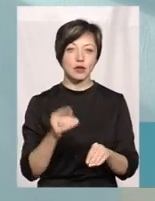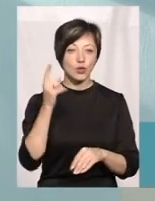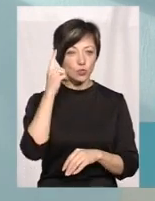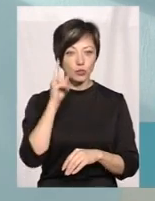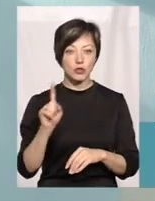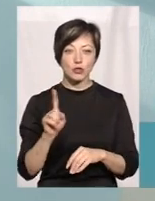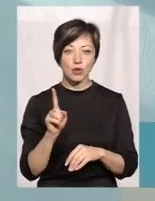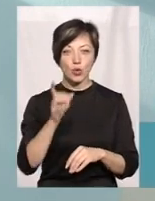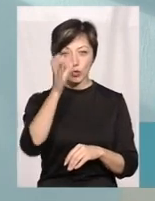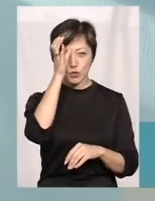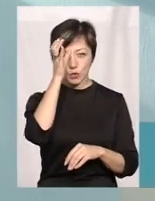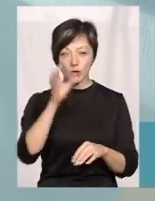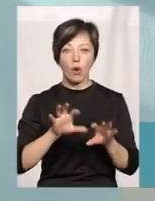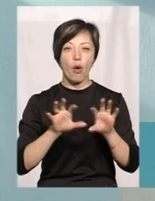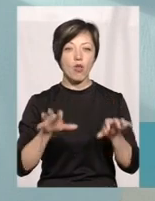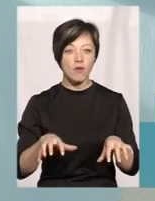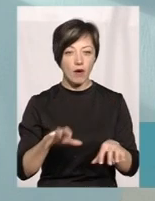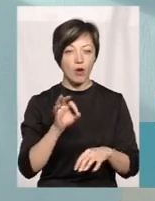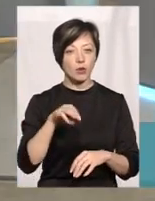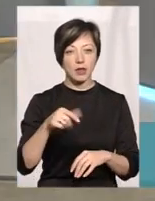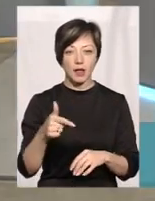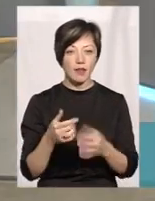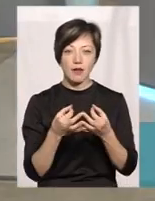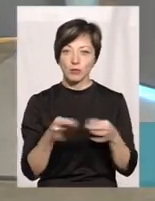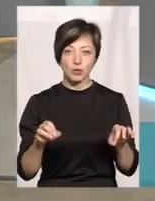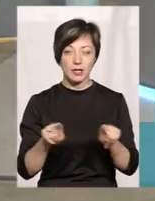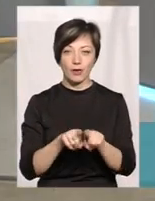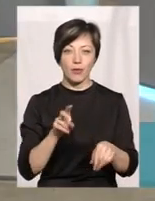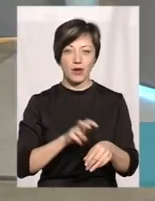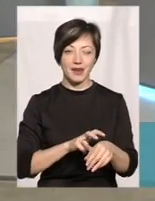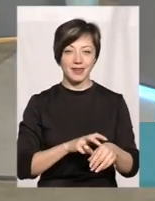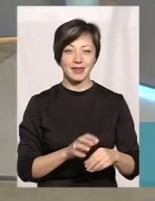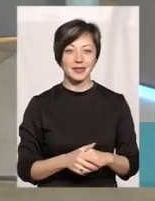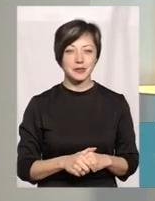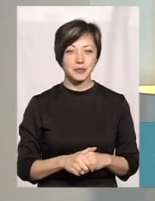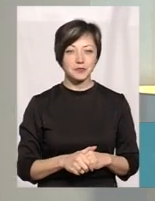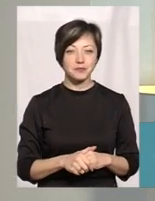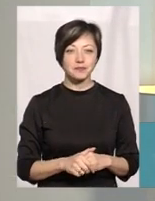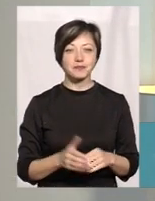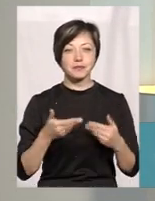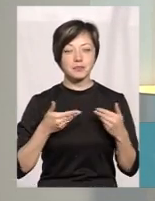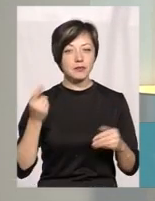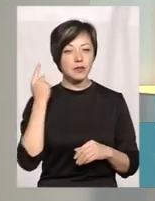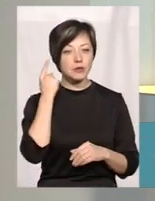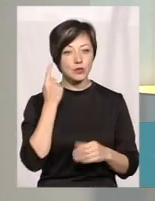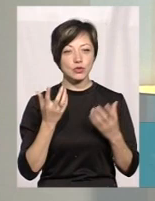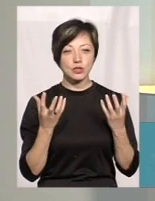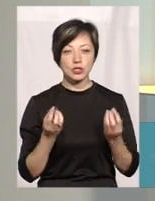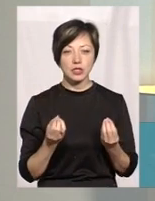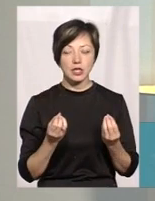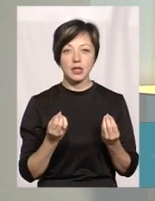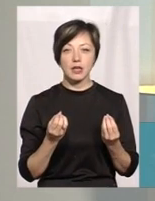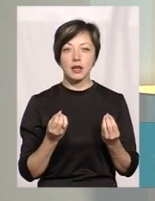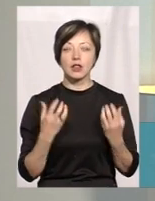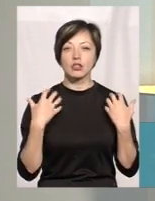розумний голова ОТГ не відпустить такого лікаря. А ми почулися, як Ів